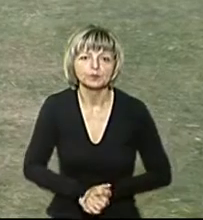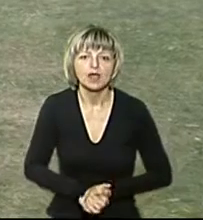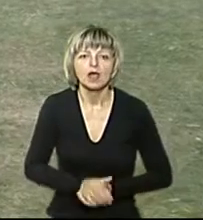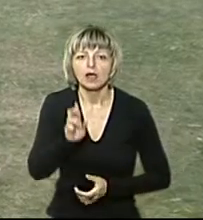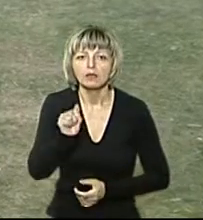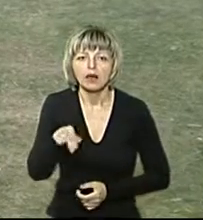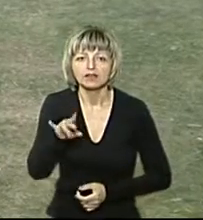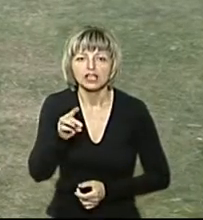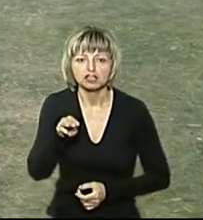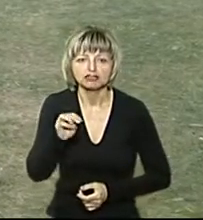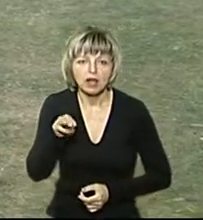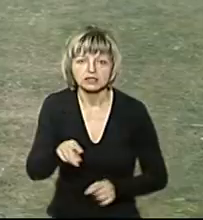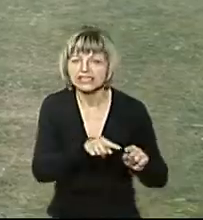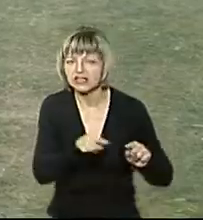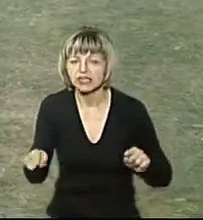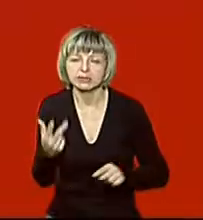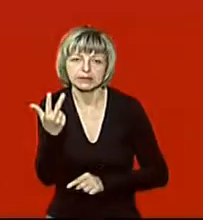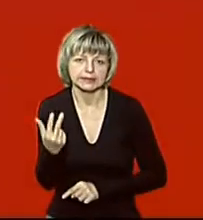Бандерштат триватиме три дні.